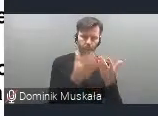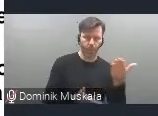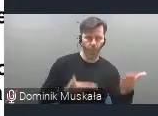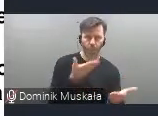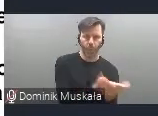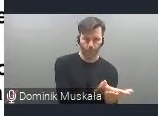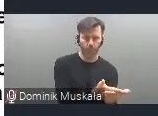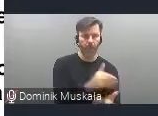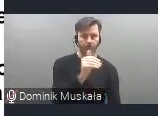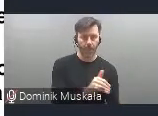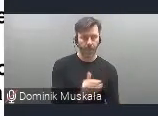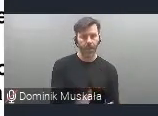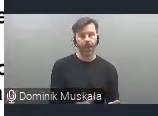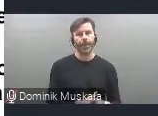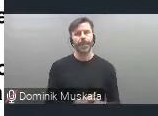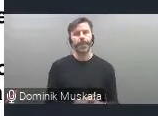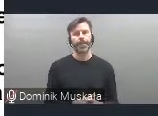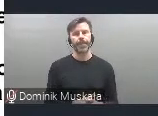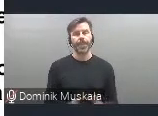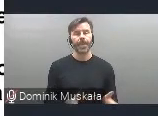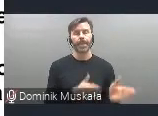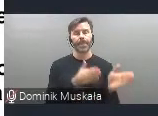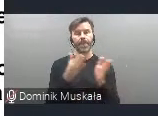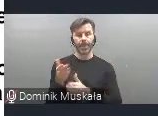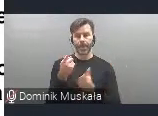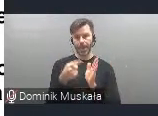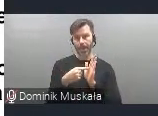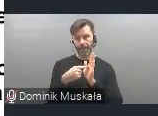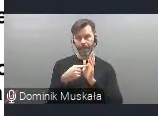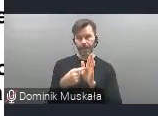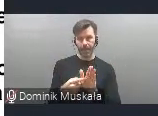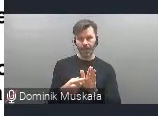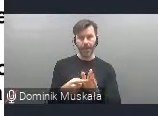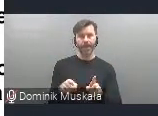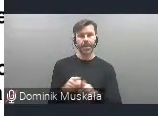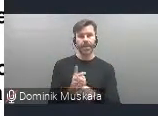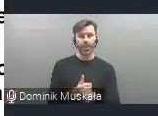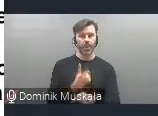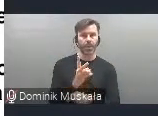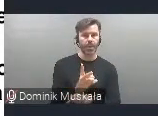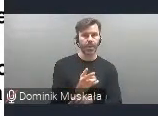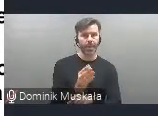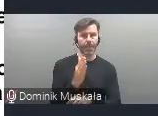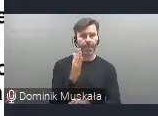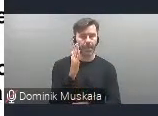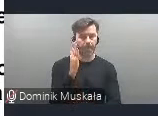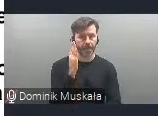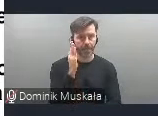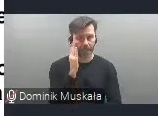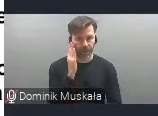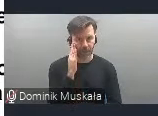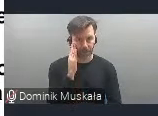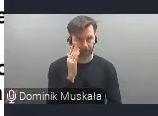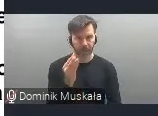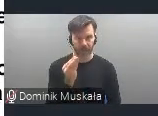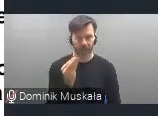a także później o pokazowych zespołach społecznych i dostępnych mieszkań, to za 10 milionów będzie jeden taki projekt